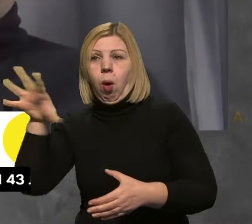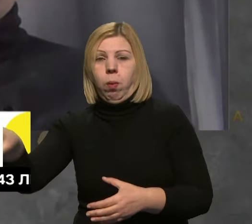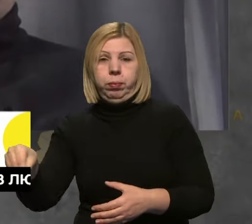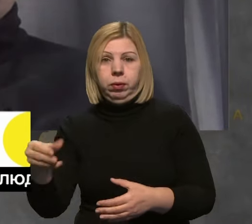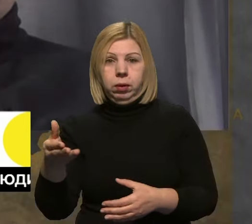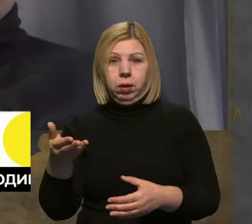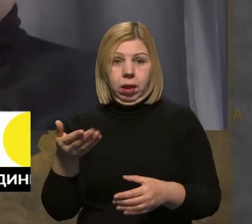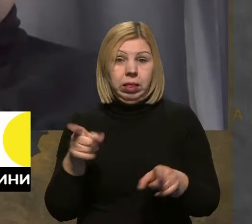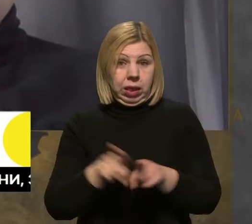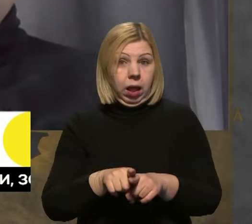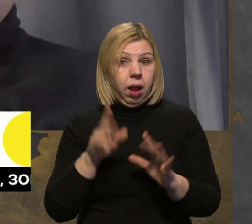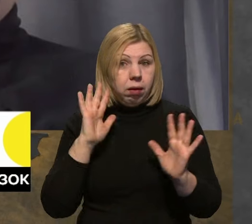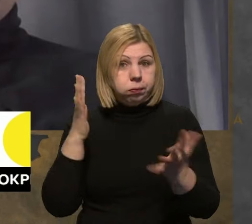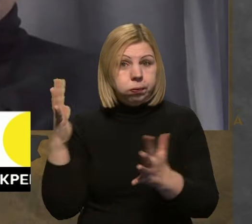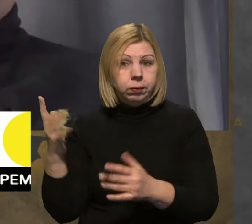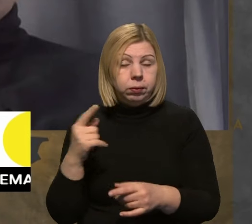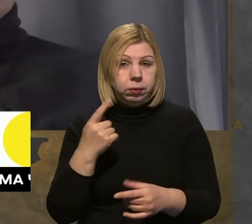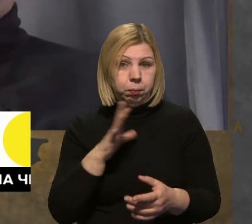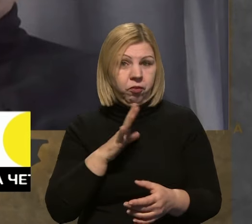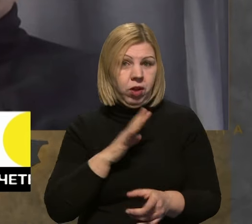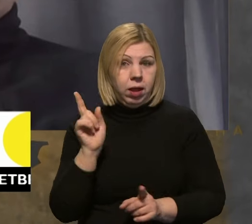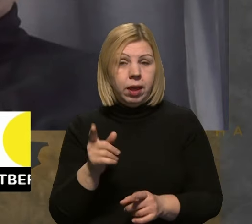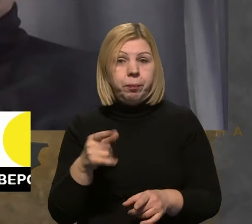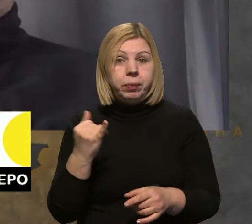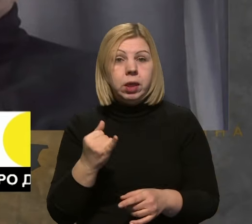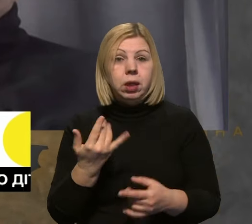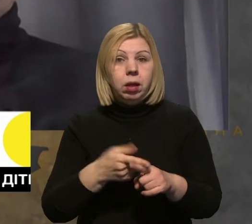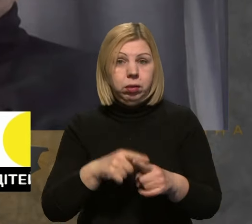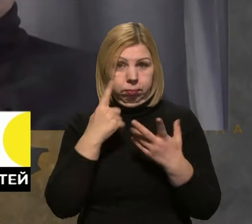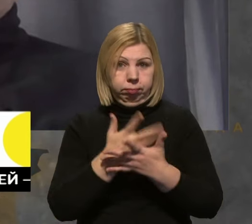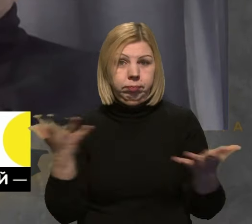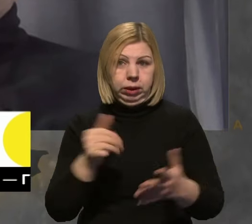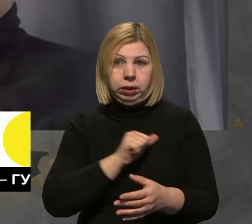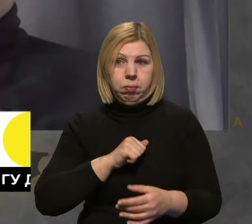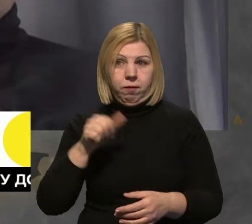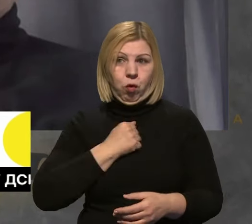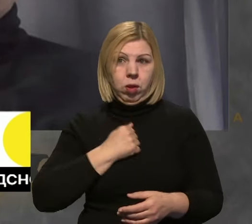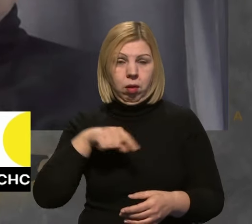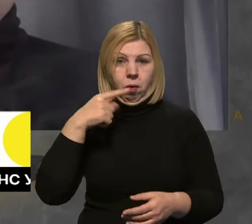ТЦК, бо такі випадки час від часу трапляються і про них публічно говорять самі військові.